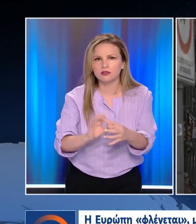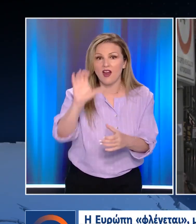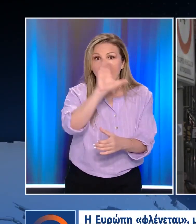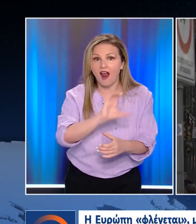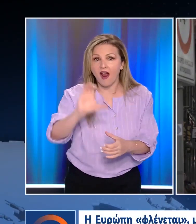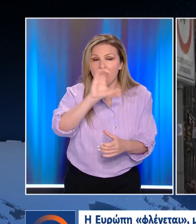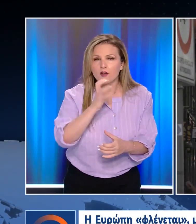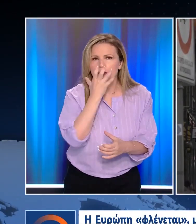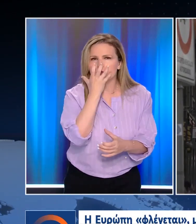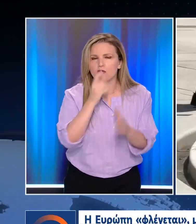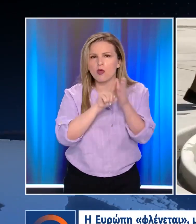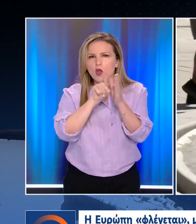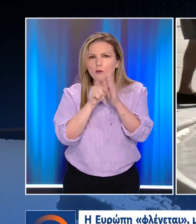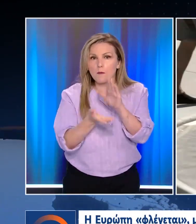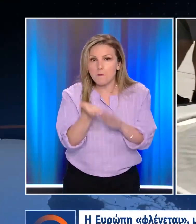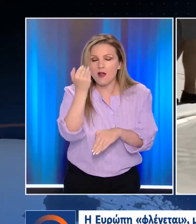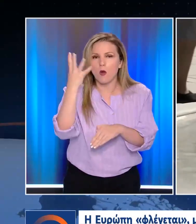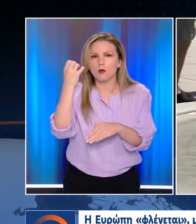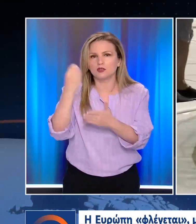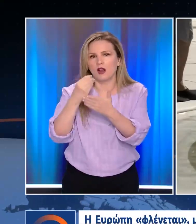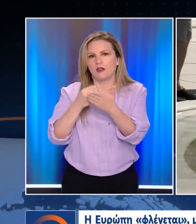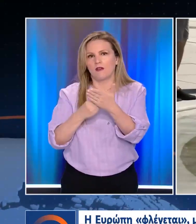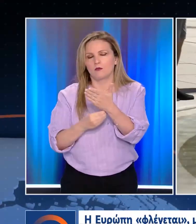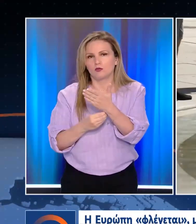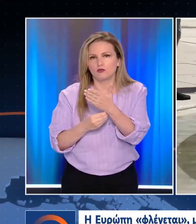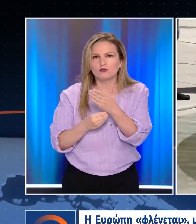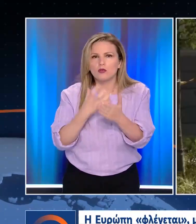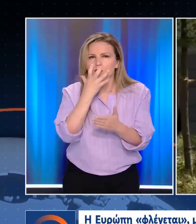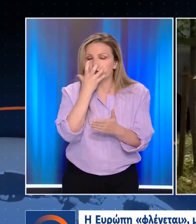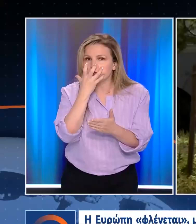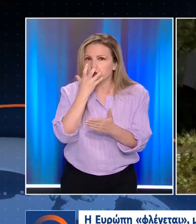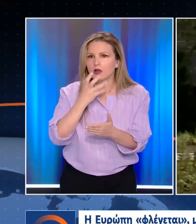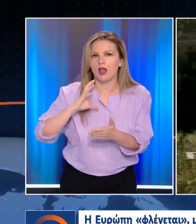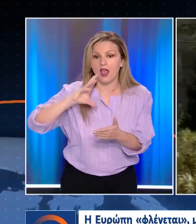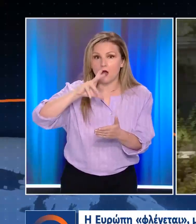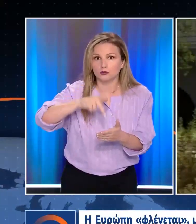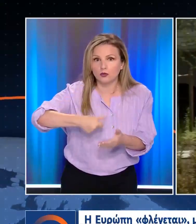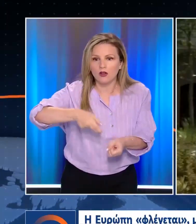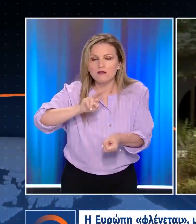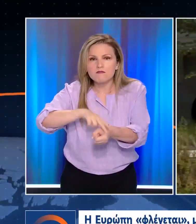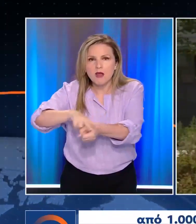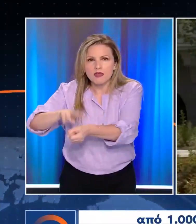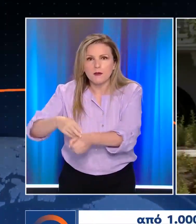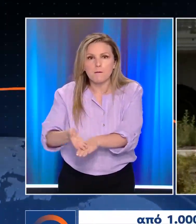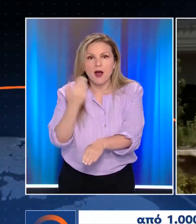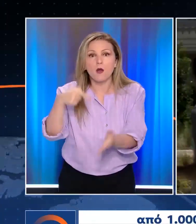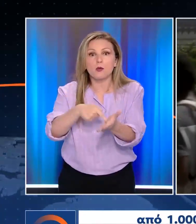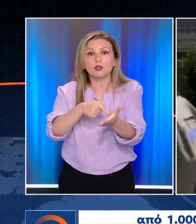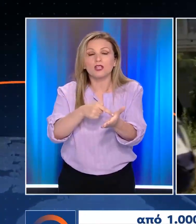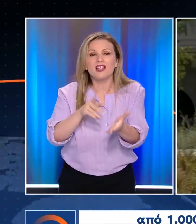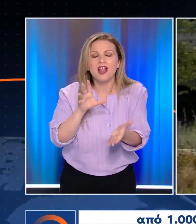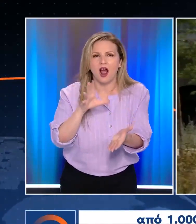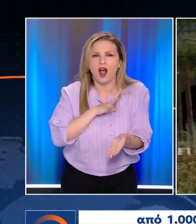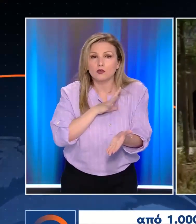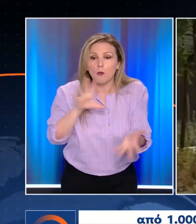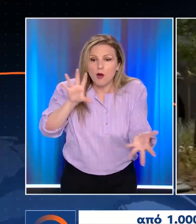φλέγεται με θερμοκρασίες που ξεπερνούν τους 40 βαθμούς Κελσίου. Ο φωνικός καύσωνας που μέχρι στιγμής έχει κοστίσει τη ζωή σε περισσότερους από χίλιους ανθρώπους σε